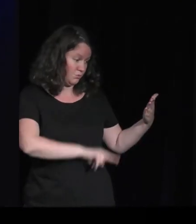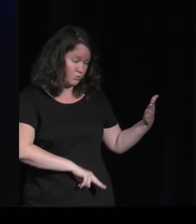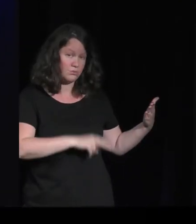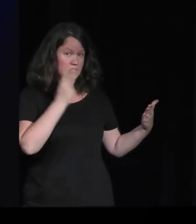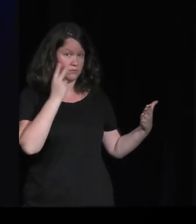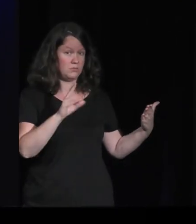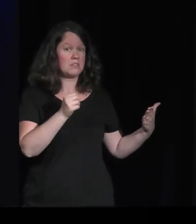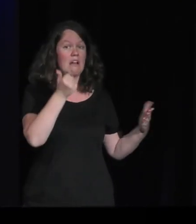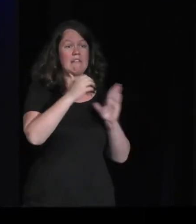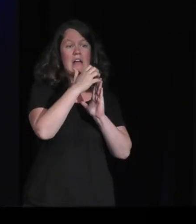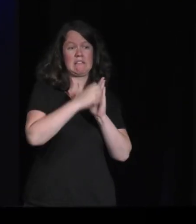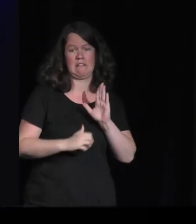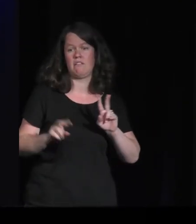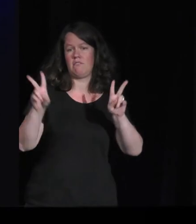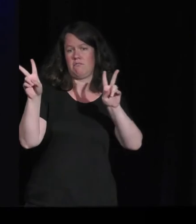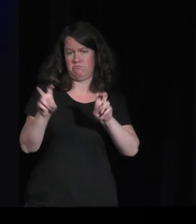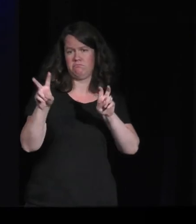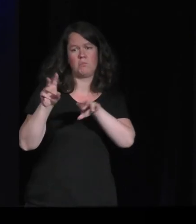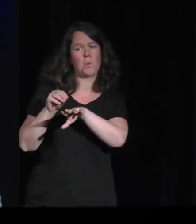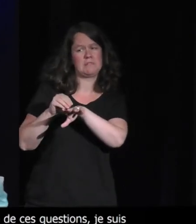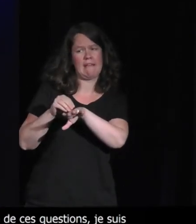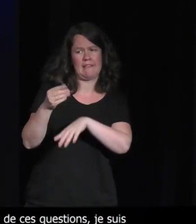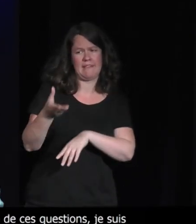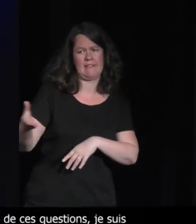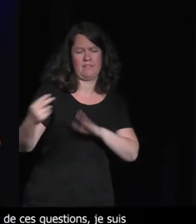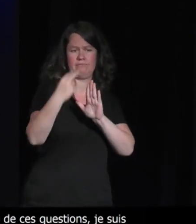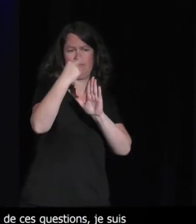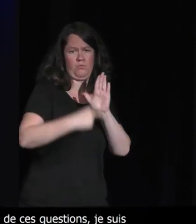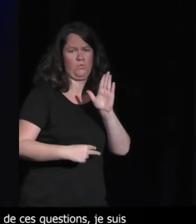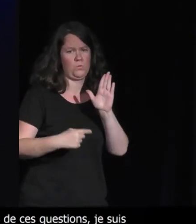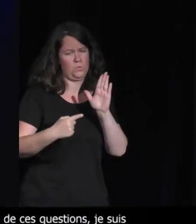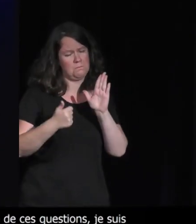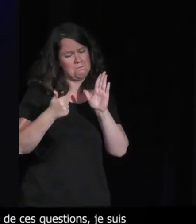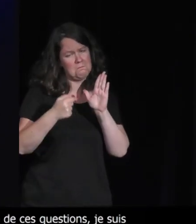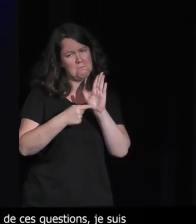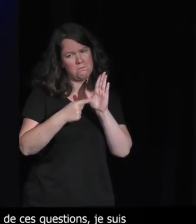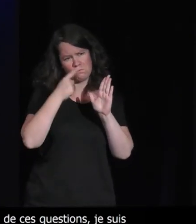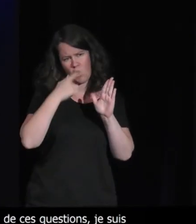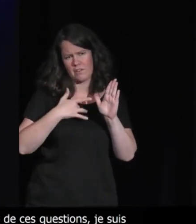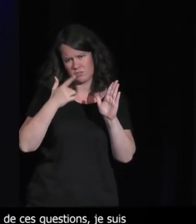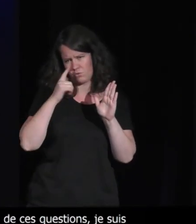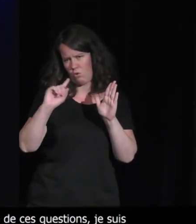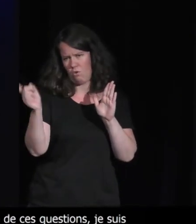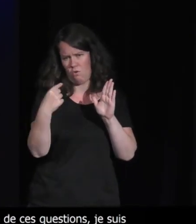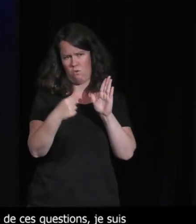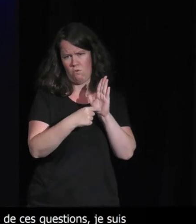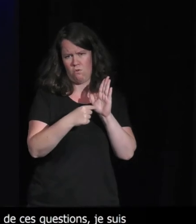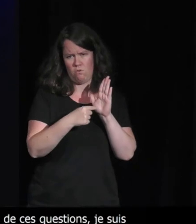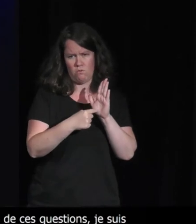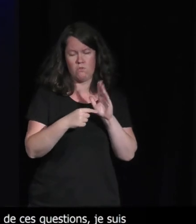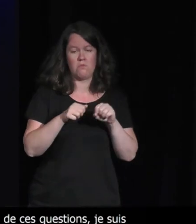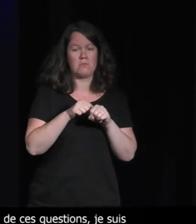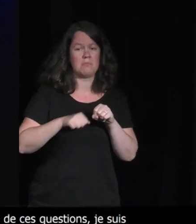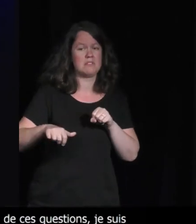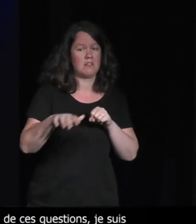y un papier que je vous conseillerais de lire comme papier de concernement, d'intérêt. C'est le média de Verge qui avait